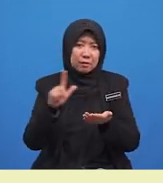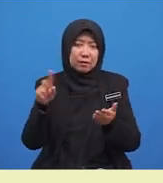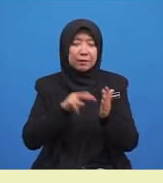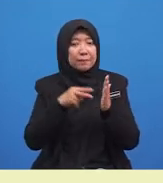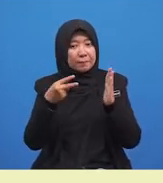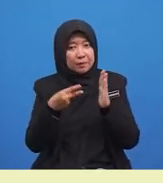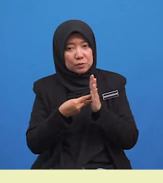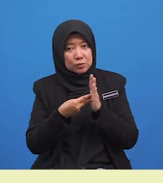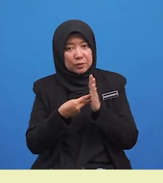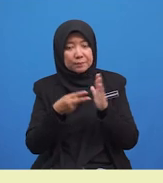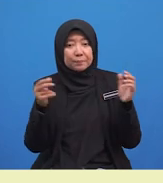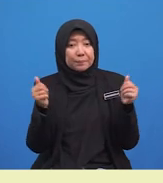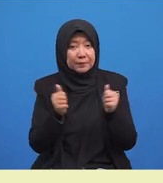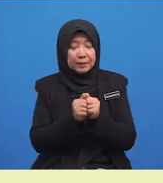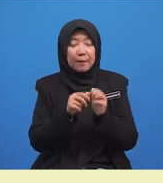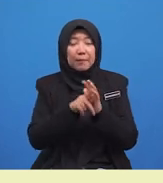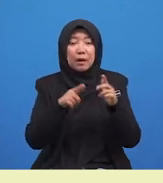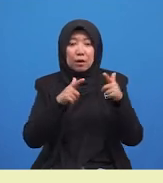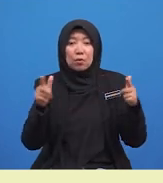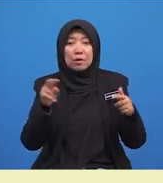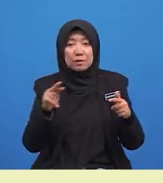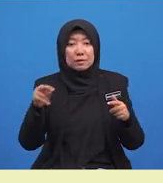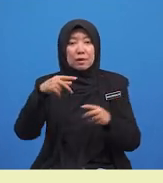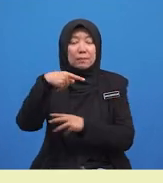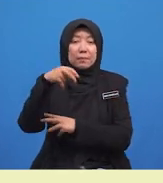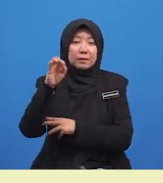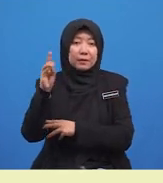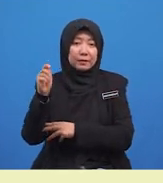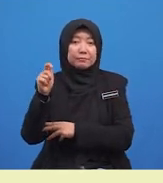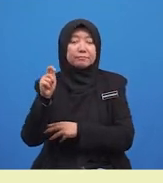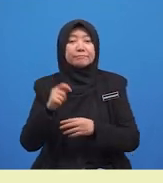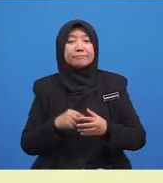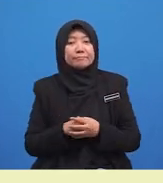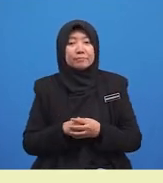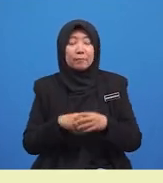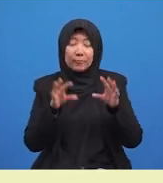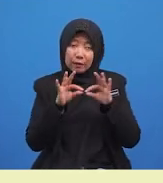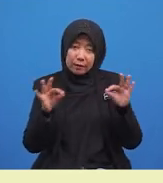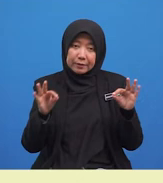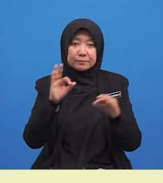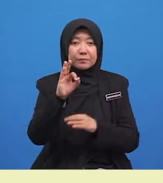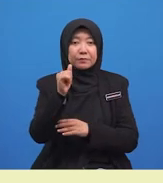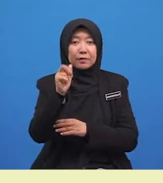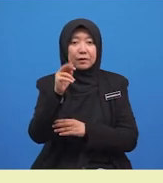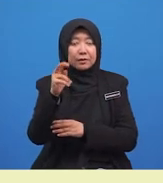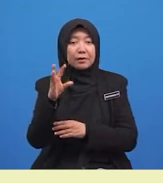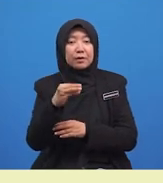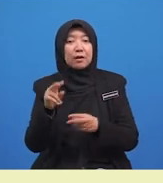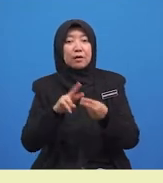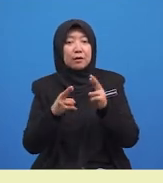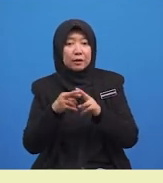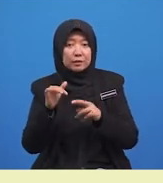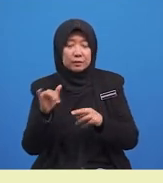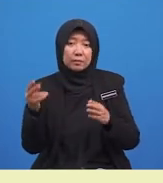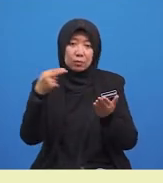dimaksudkan dengan perluasan predikat. Ayat Farhana dan rakan-rakannya